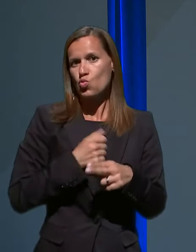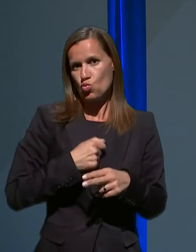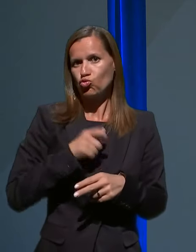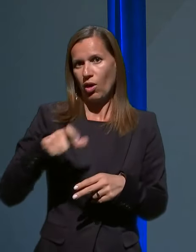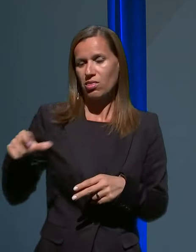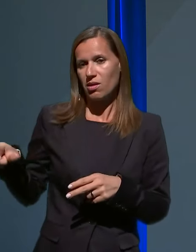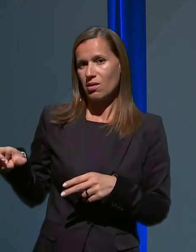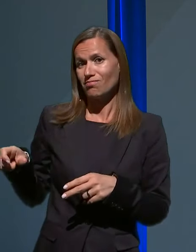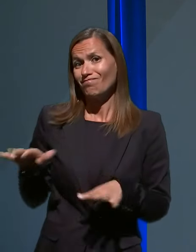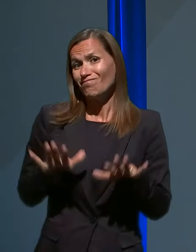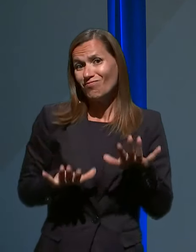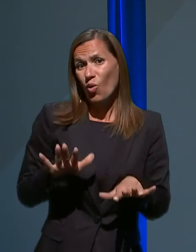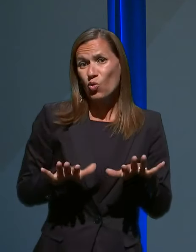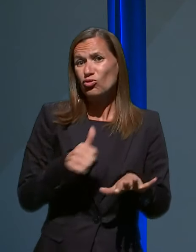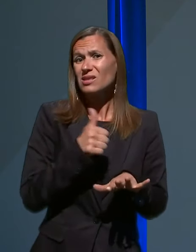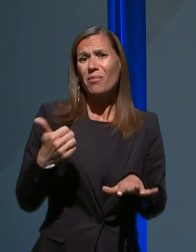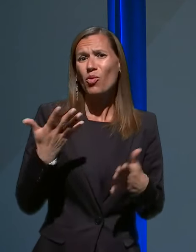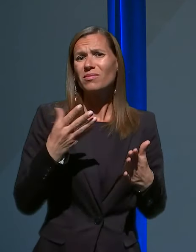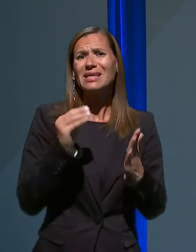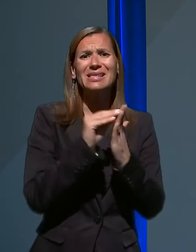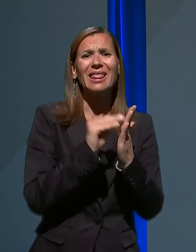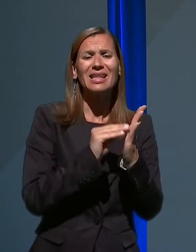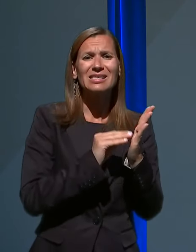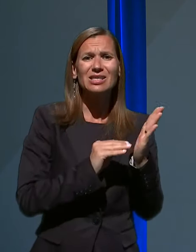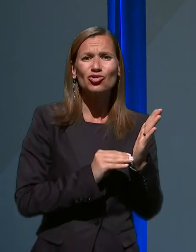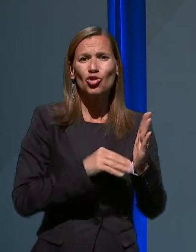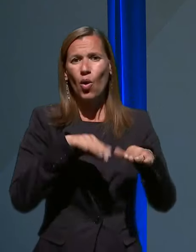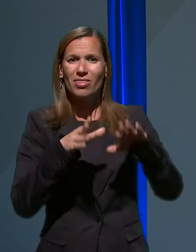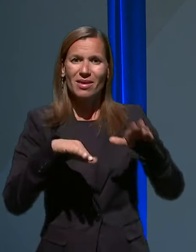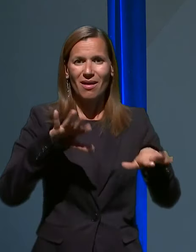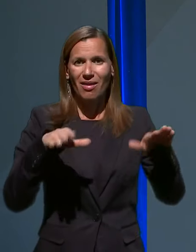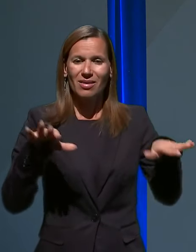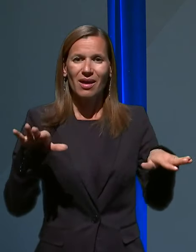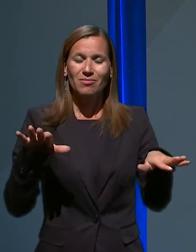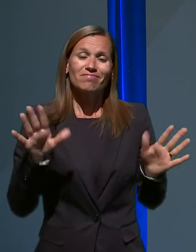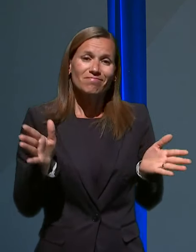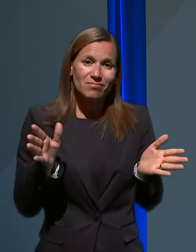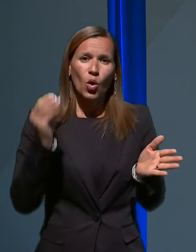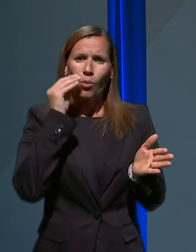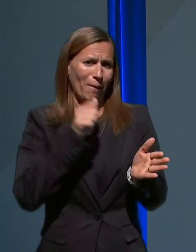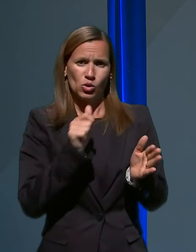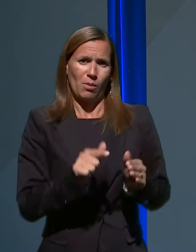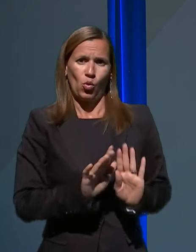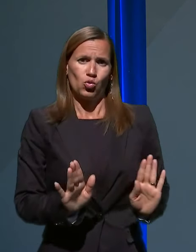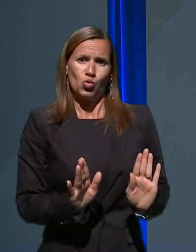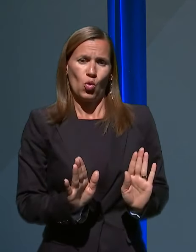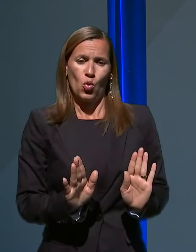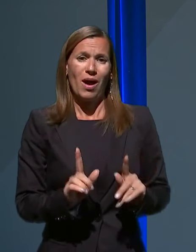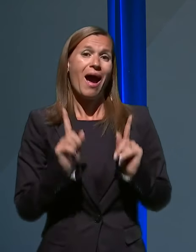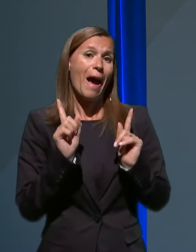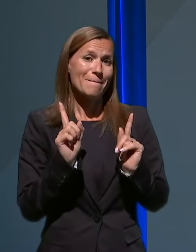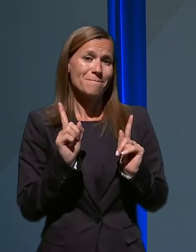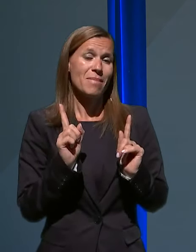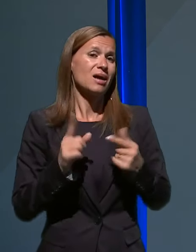samo za neko statistično nihanje, upajmo, da gre res samo za to, vendar pa